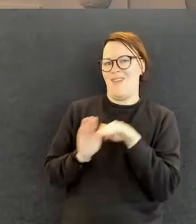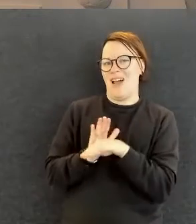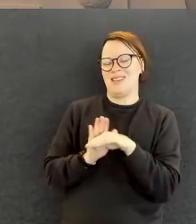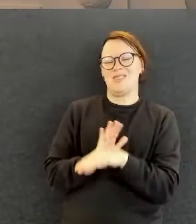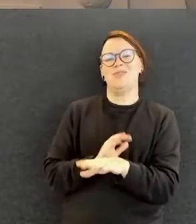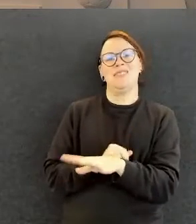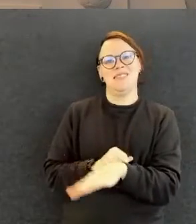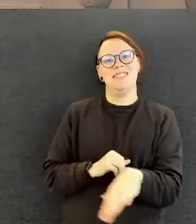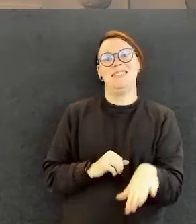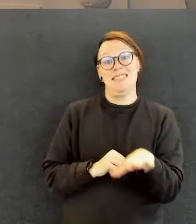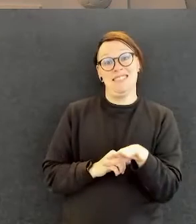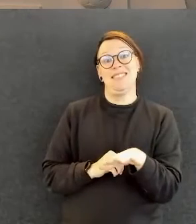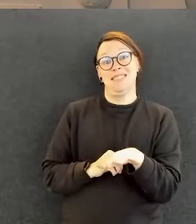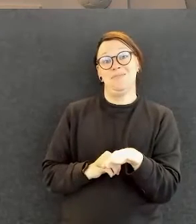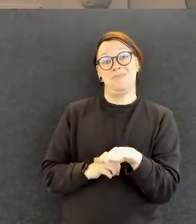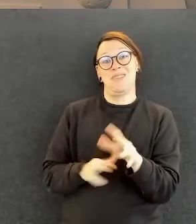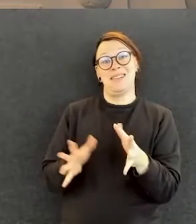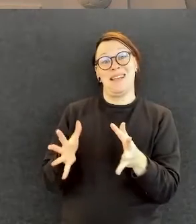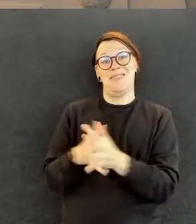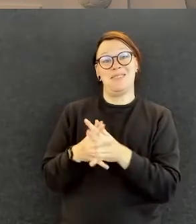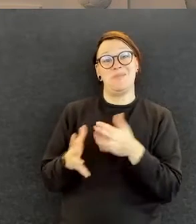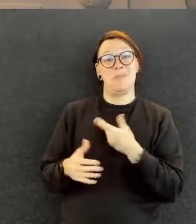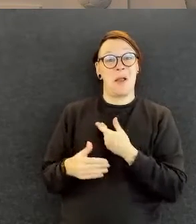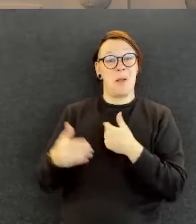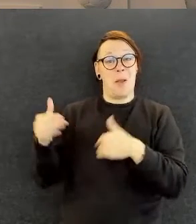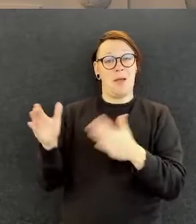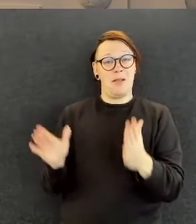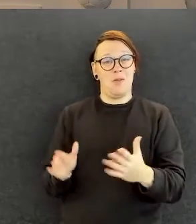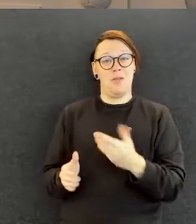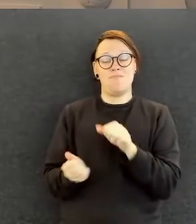lattian pintaalla täyttyy pahvilaatikoista.